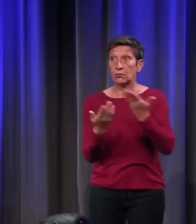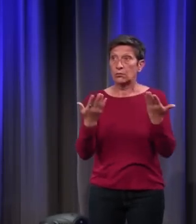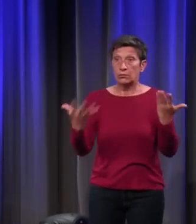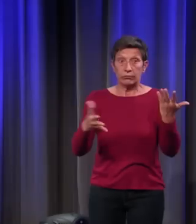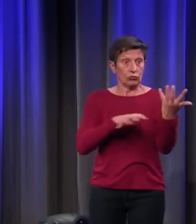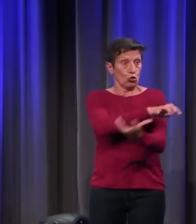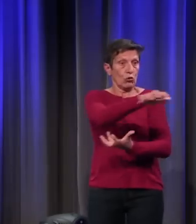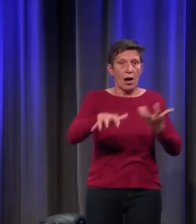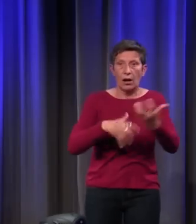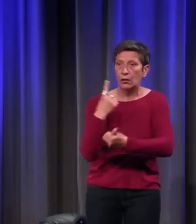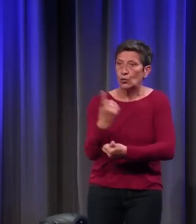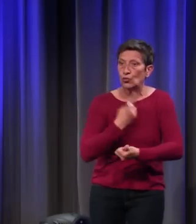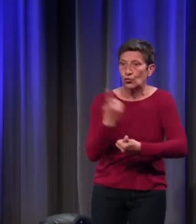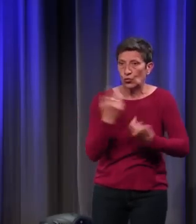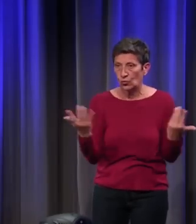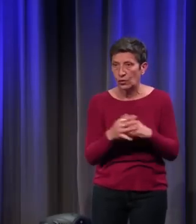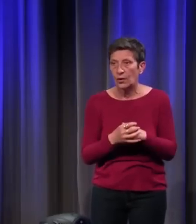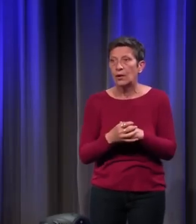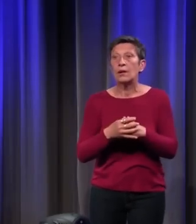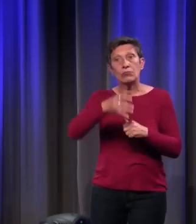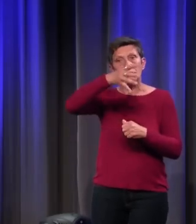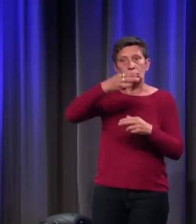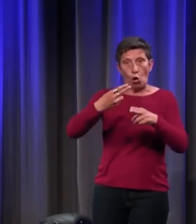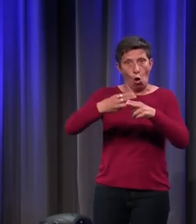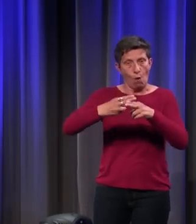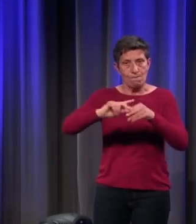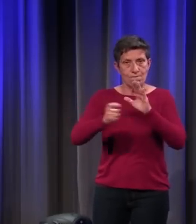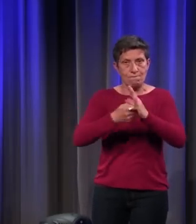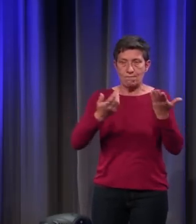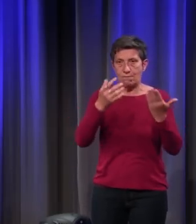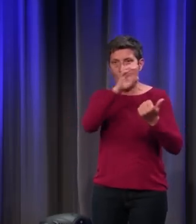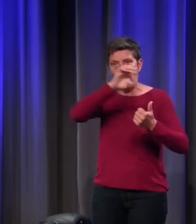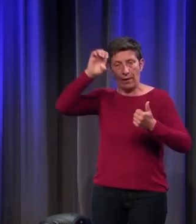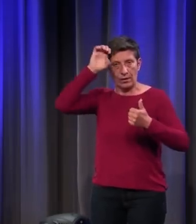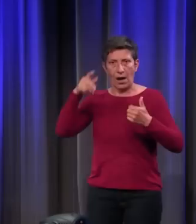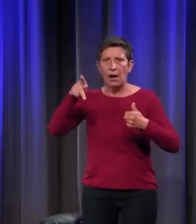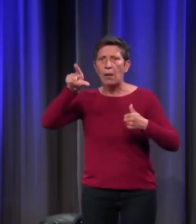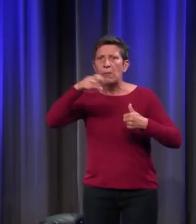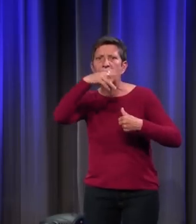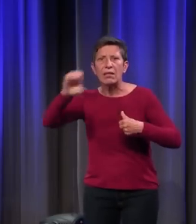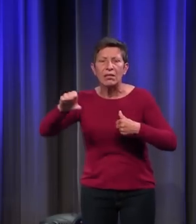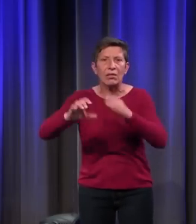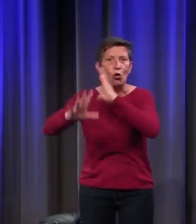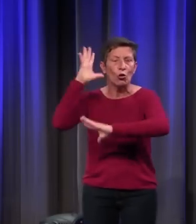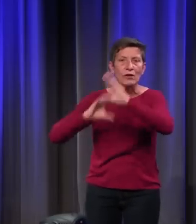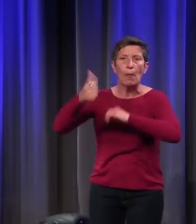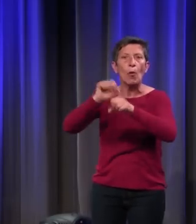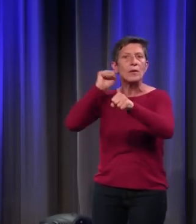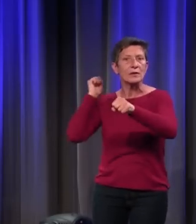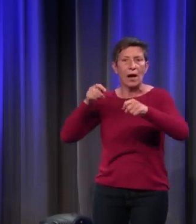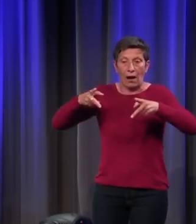scandale. C'était déjà le cas dans la Rome à l'époque impériale, quand Pline,'ancien, au 1er siècle de notre ère,